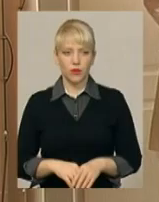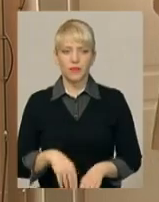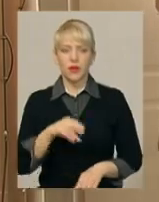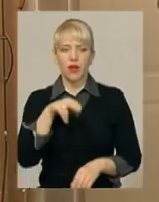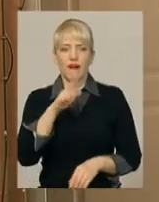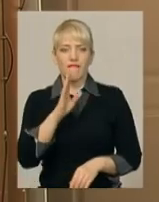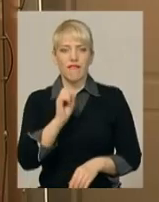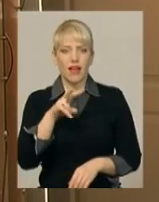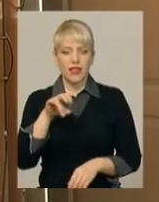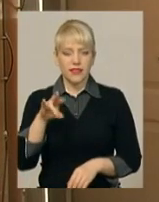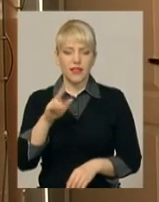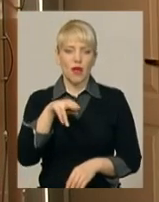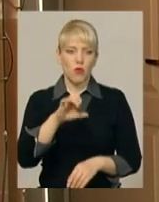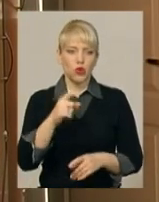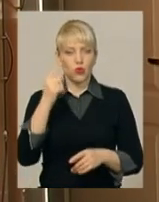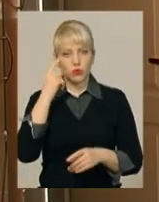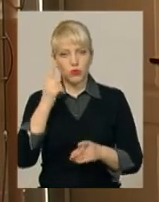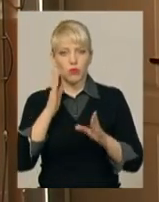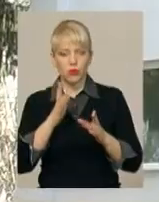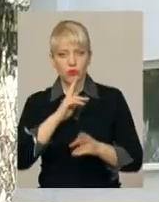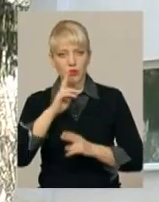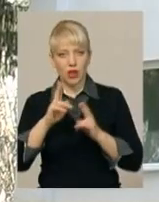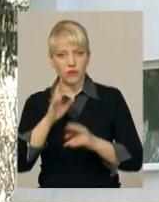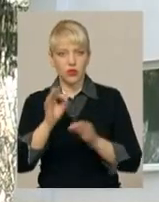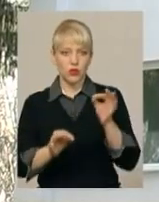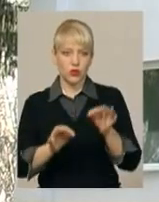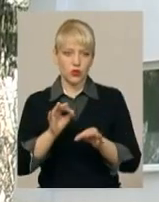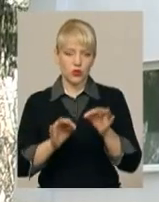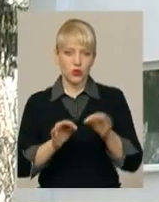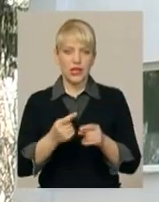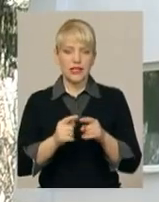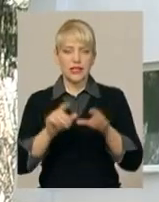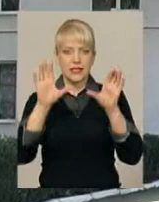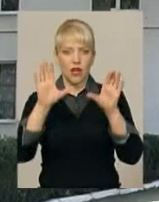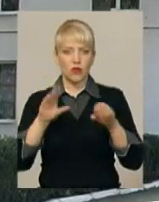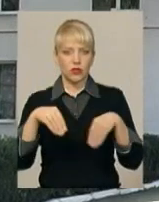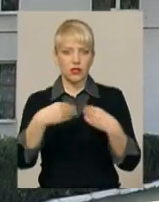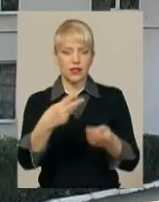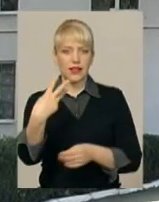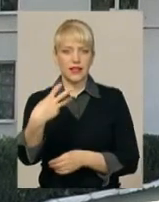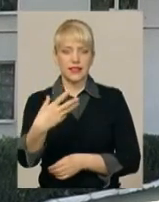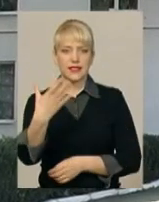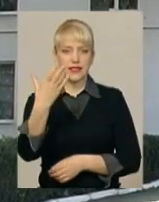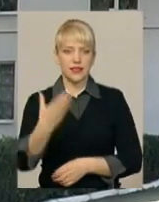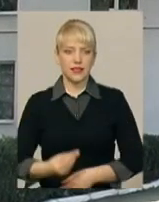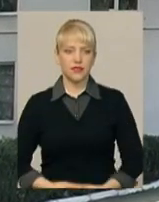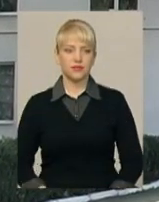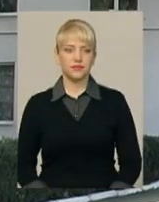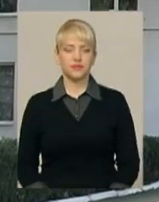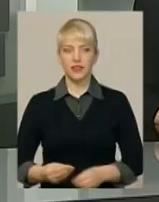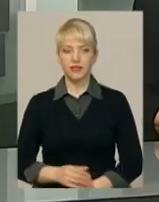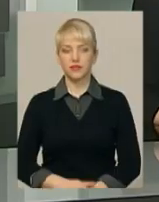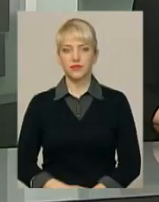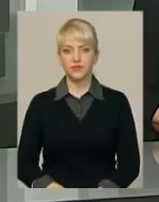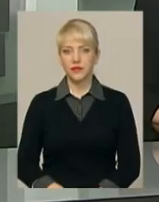Поліщук наразі визначається, чи оскаржувати звільнення у суді. На це законом передбачено 30 днів. Юрій Курічка, Дем'ян Цегольник, Новини, Поділля, Центр.